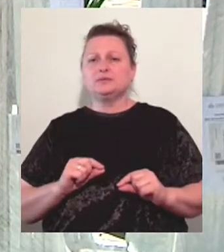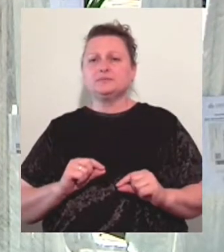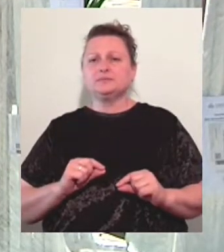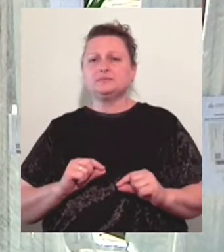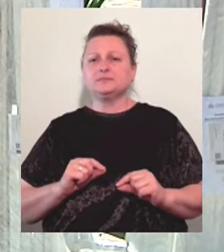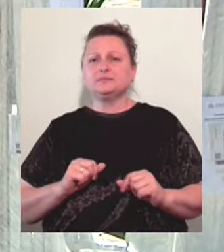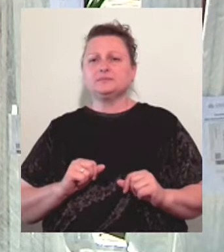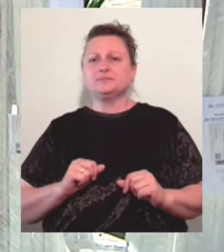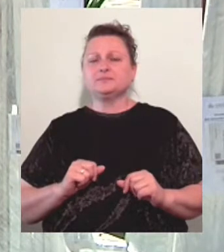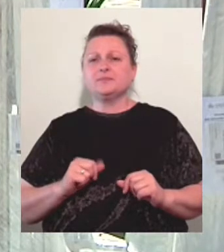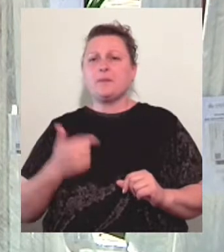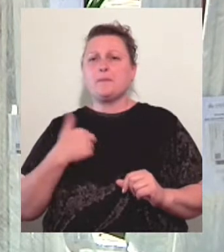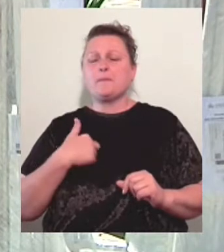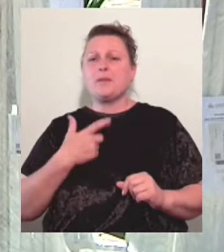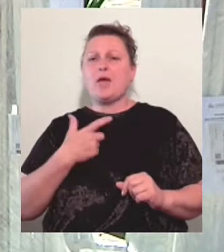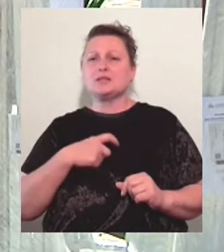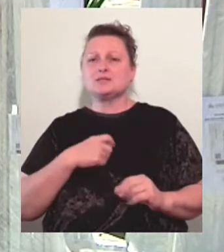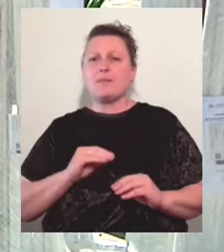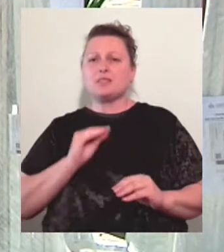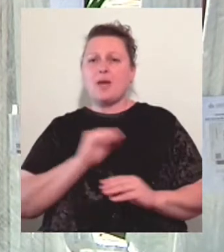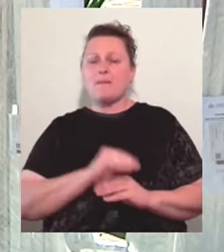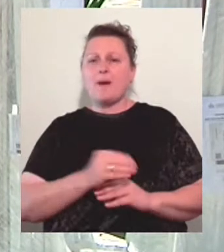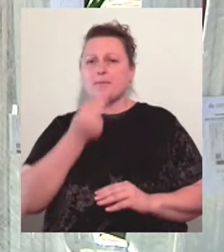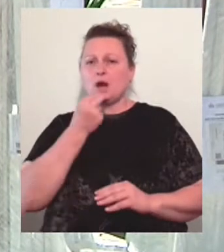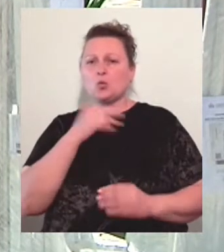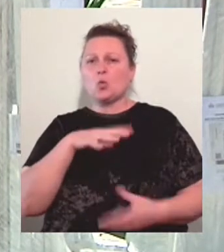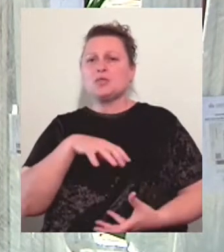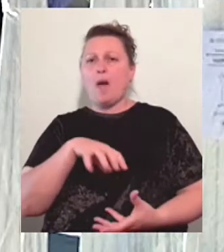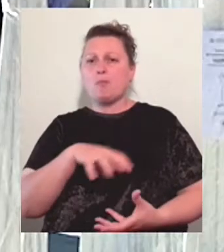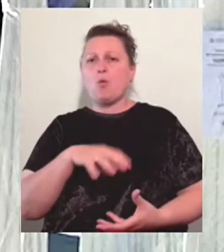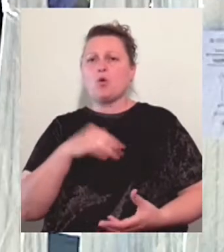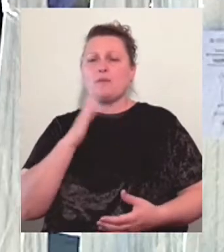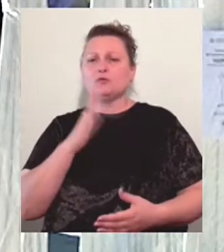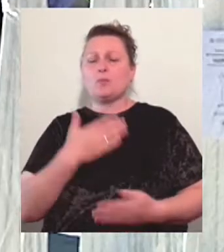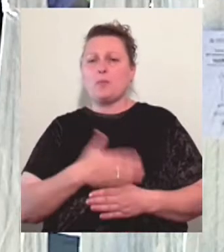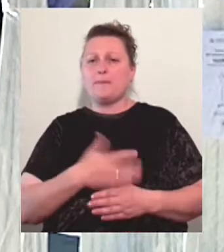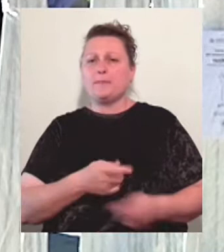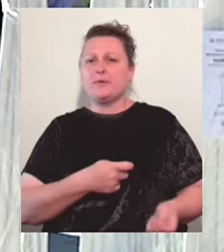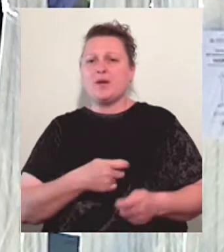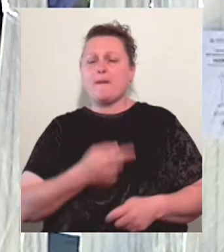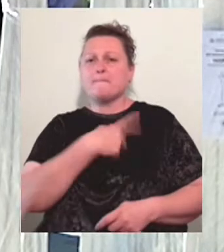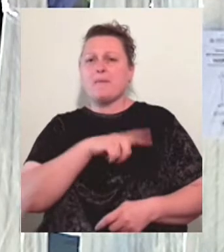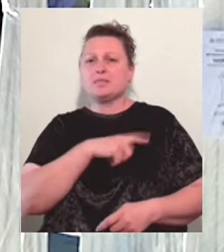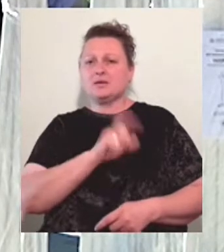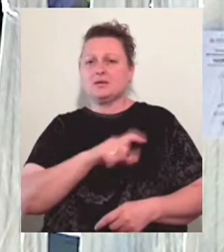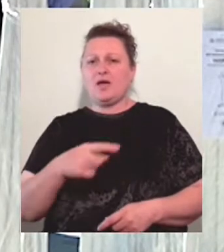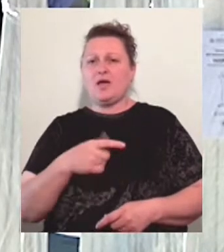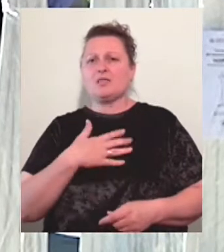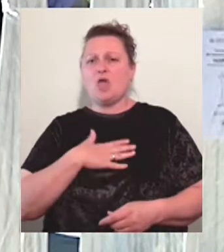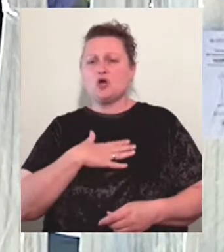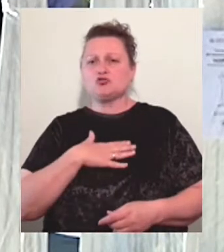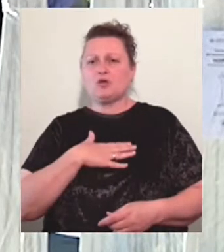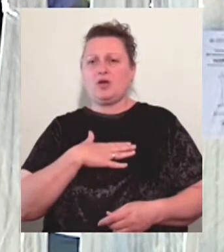Потім ми ще від себе додали продуктові набори, але ми все це будемо привозити поетапно. Медики на сьогоднішній – це наші